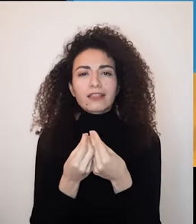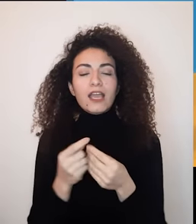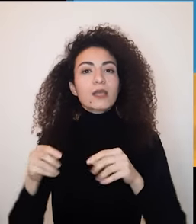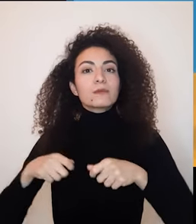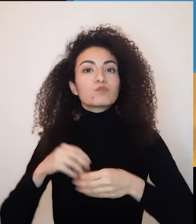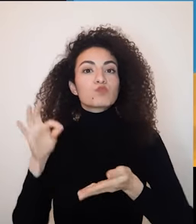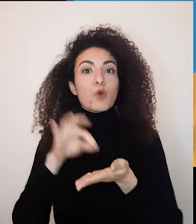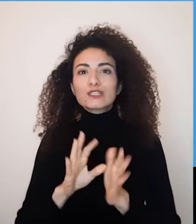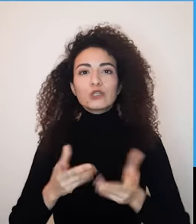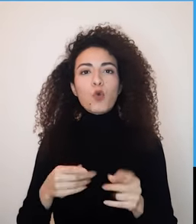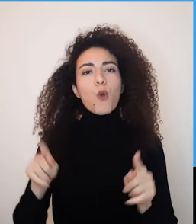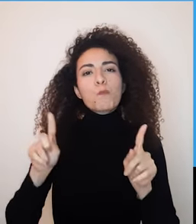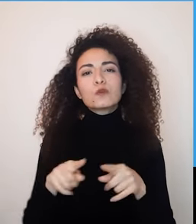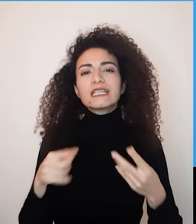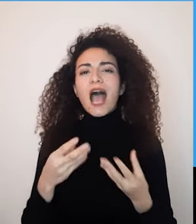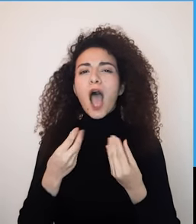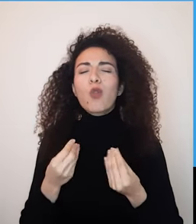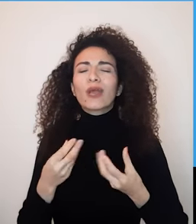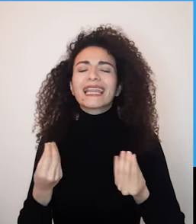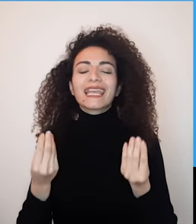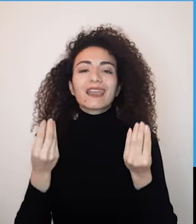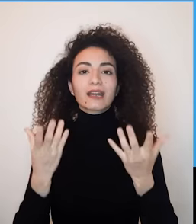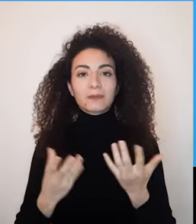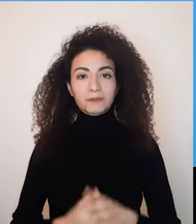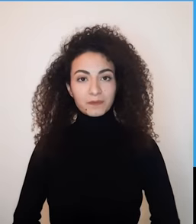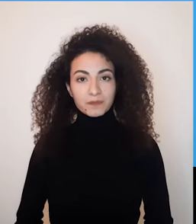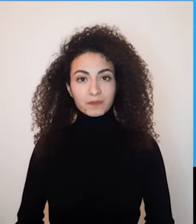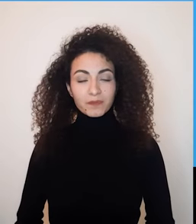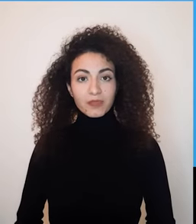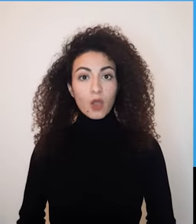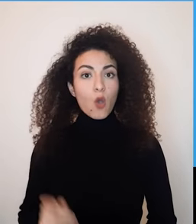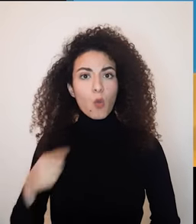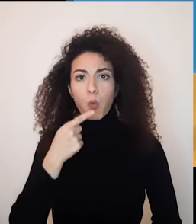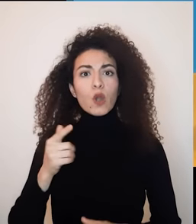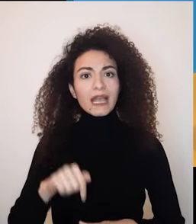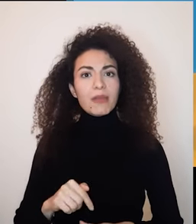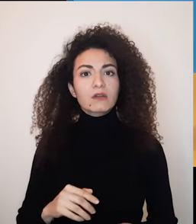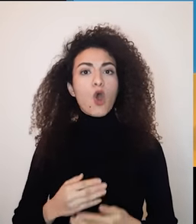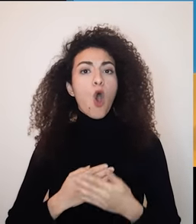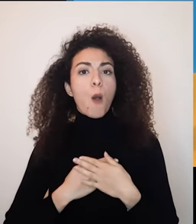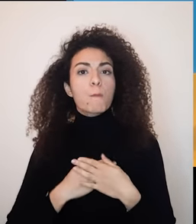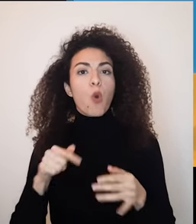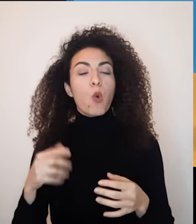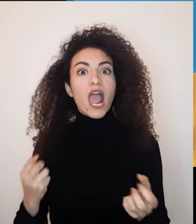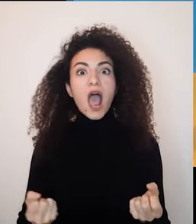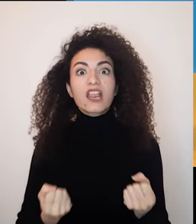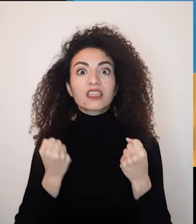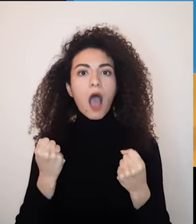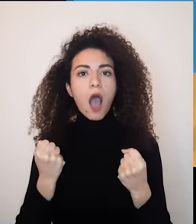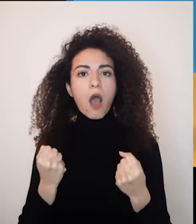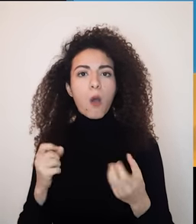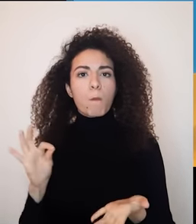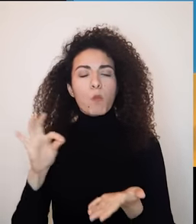موسيقية جميلة تتحول بطريقة سحرية إلى معزوفي لموتزار وبيقول إنه الحب هو